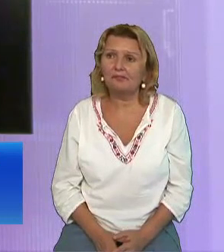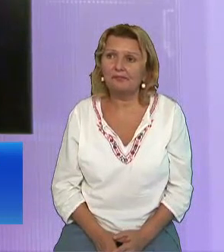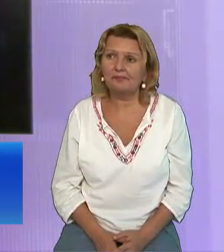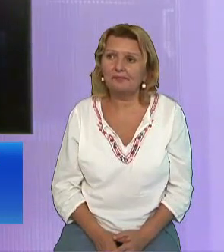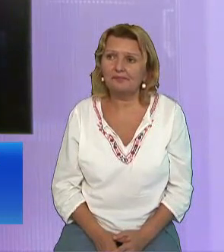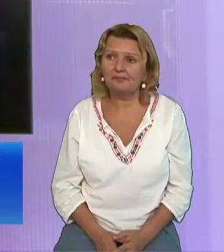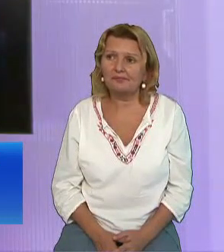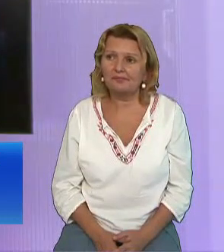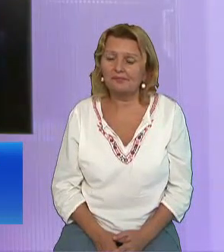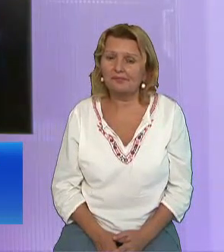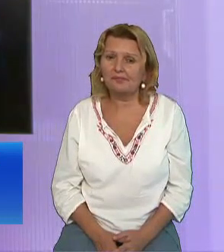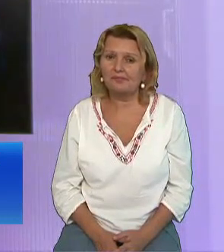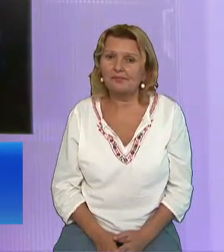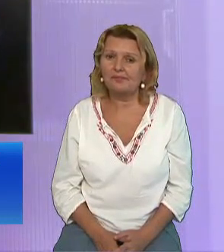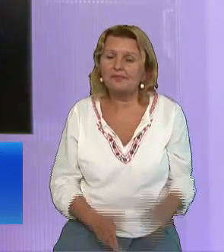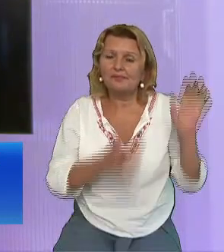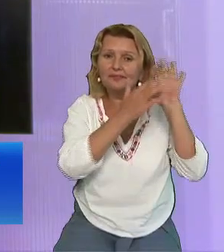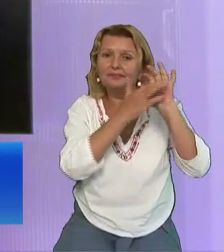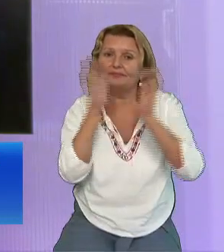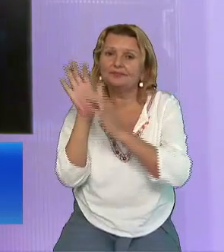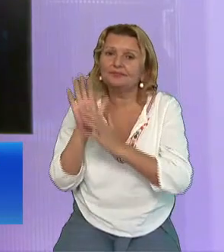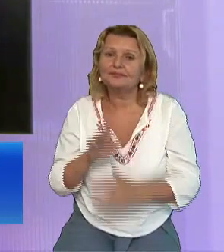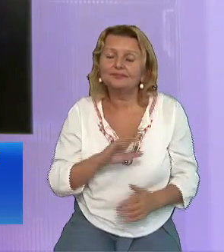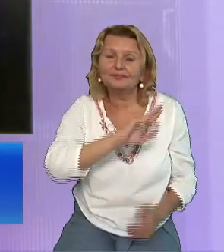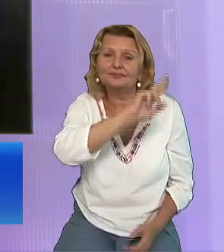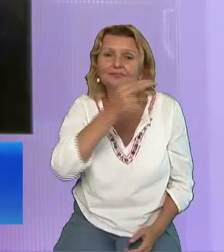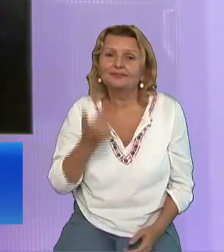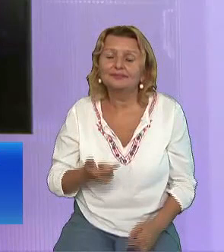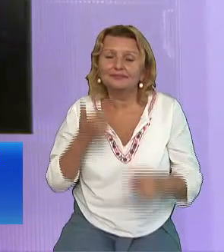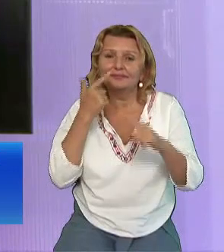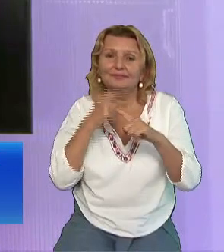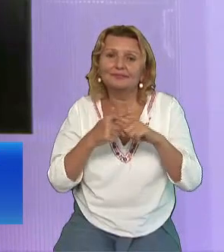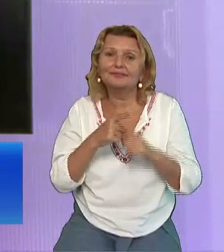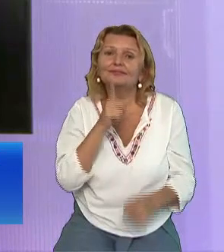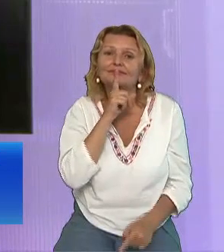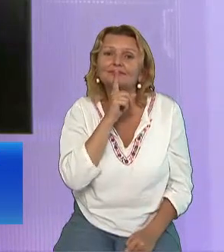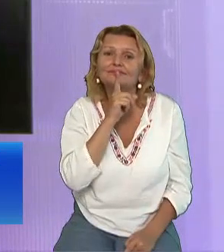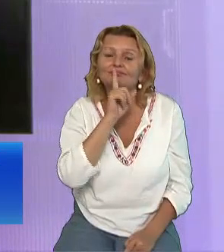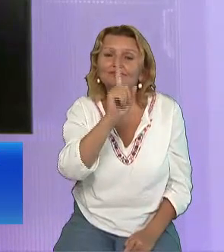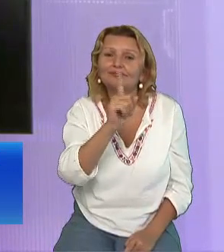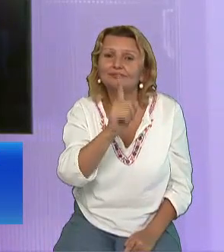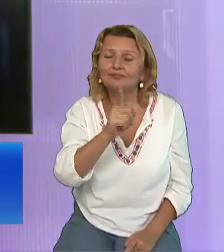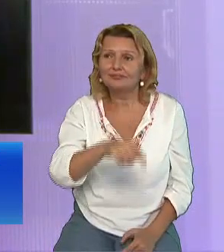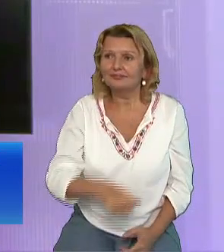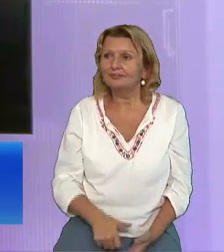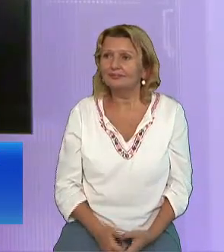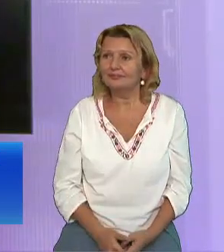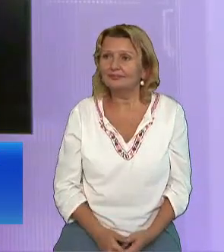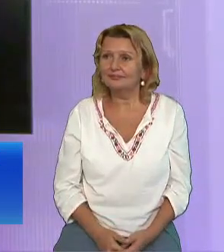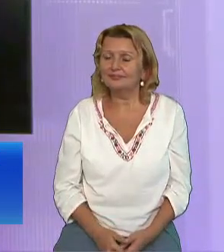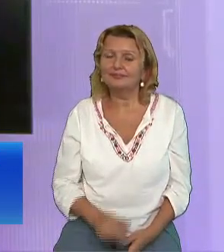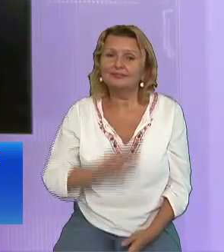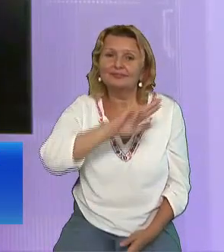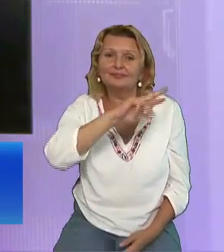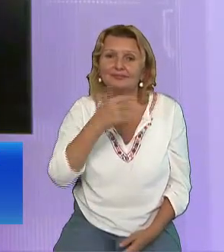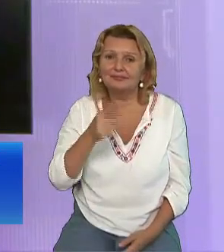Simone, Simone Satana vacirul să văd cearnă Marto, Marto Pentru multe lucruri te îngrizi Iisus cheamă pe nume Iisus te cheamă pe tine